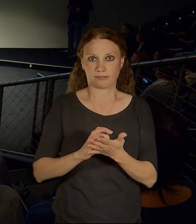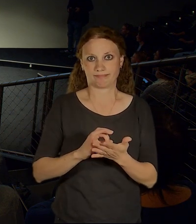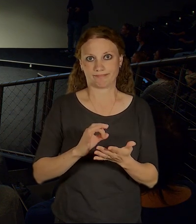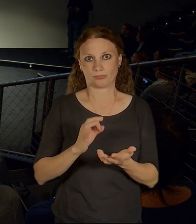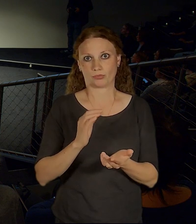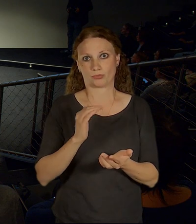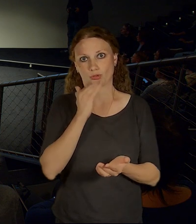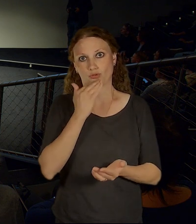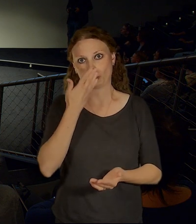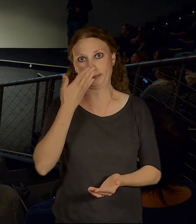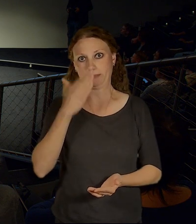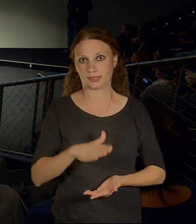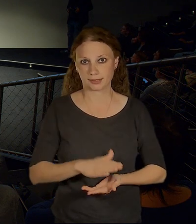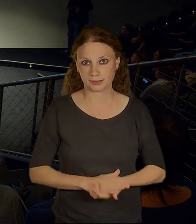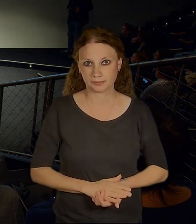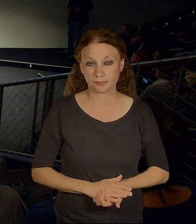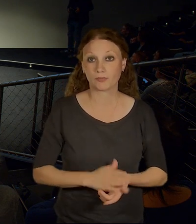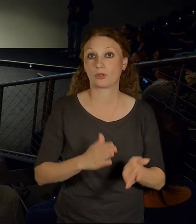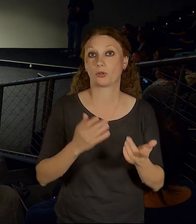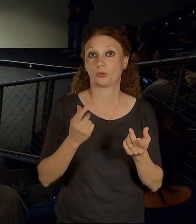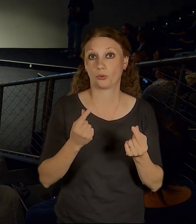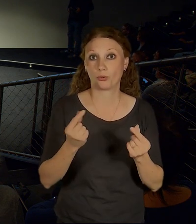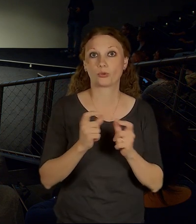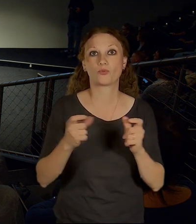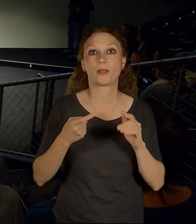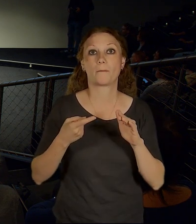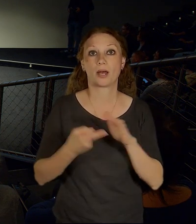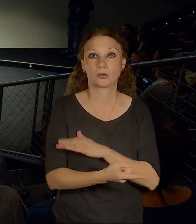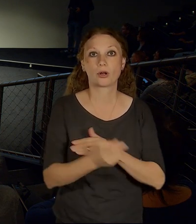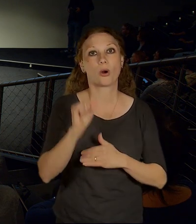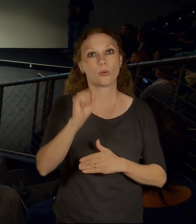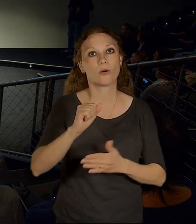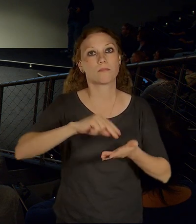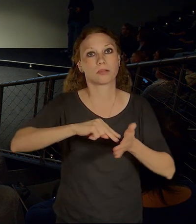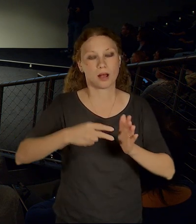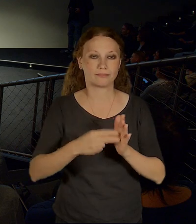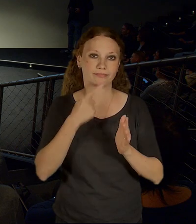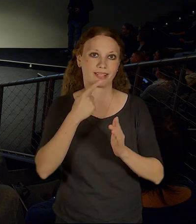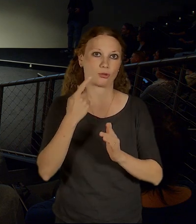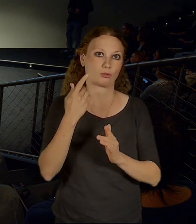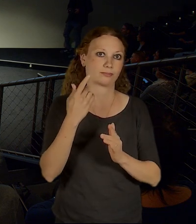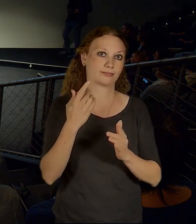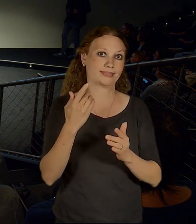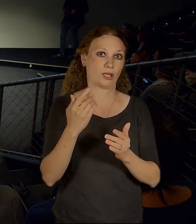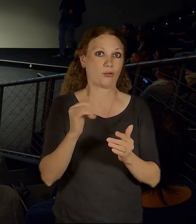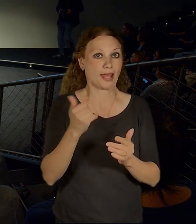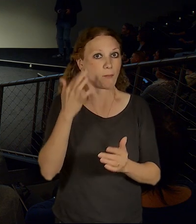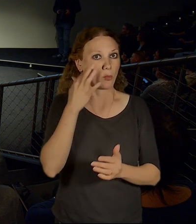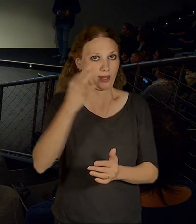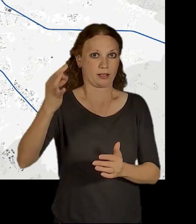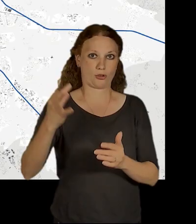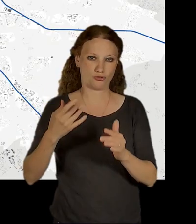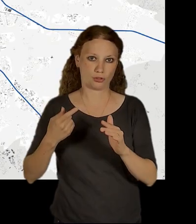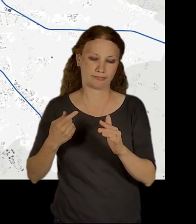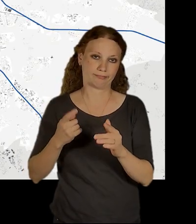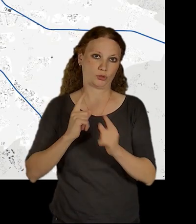vlastně historicky metro bylo plánováno tak, jelikož to je ten novější dopravní prostředek, že se nám vlastně